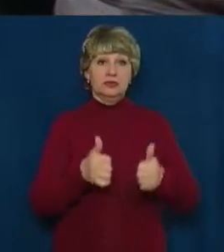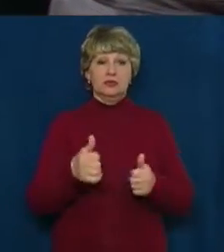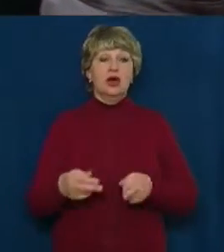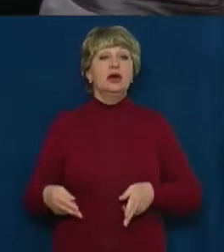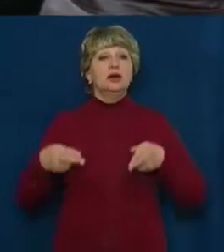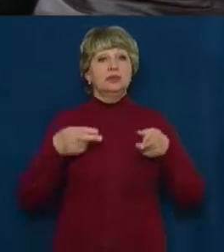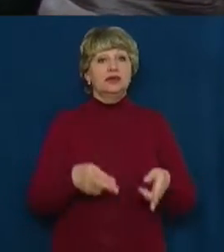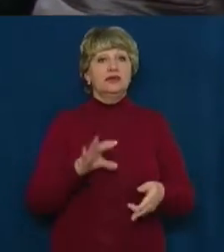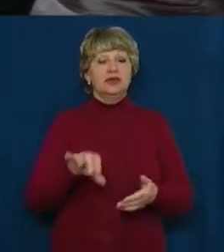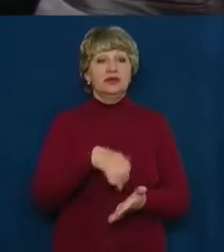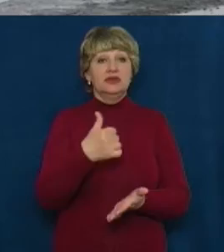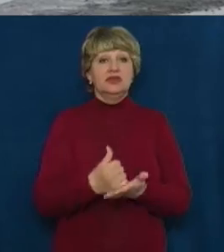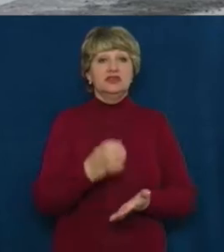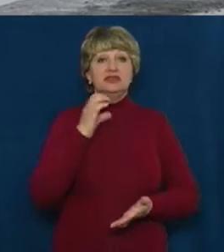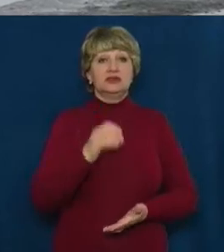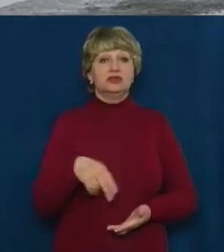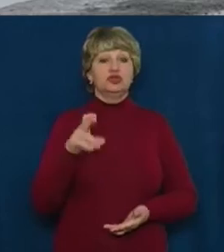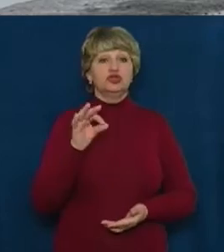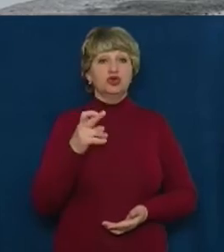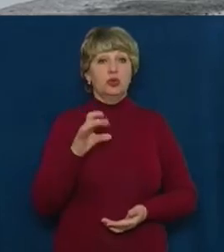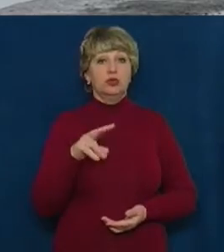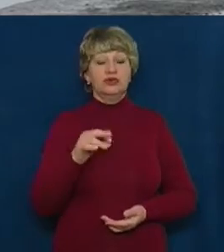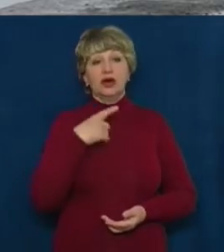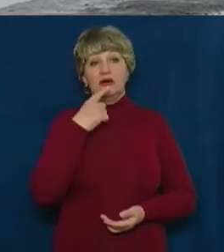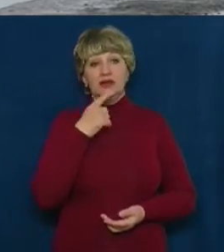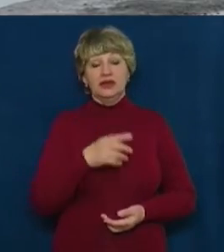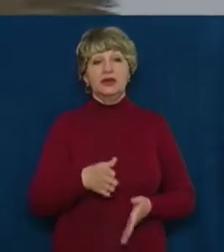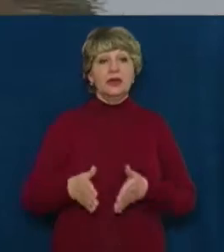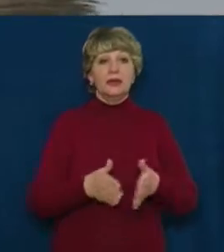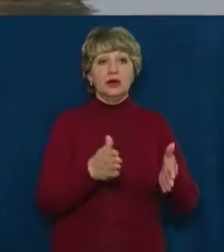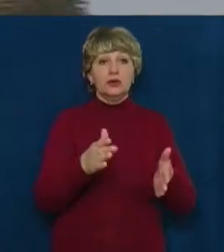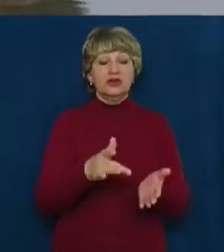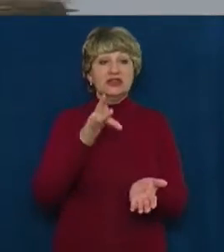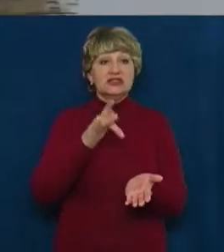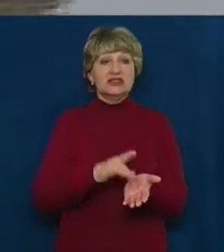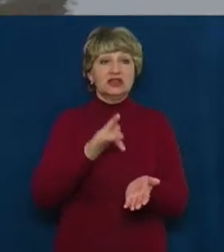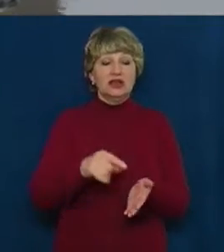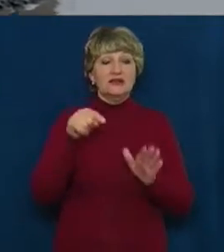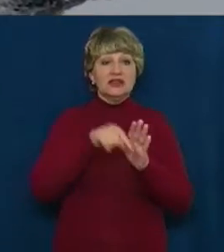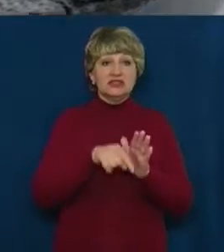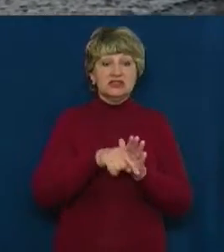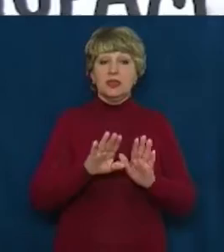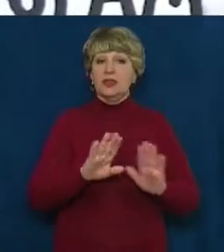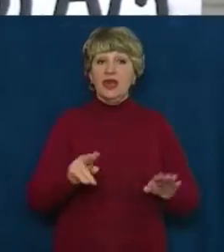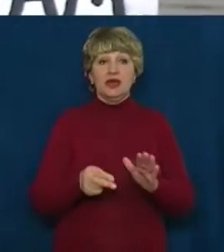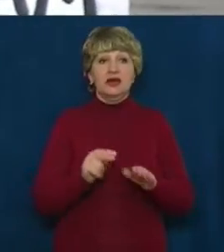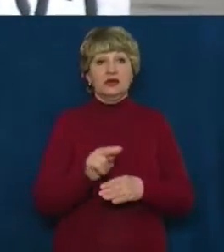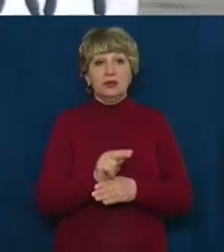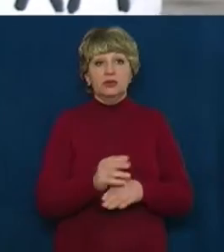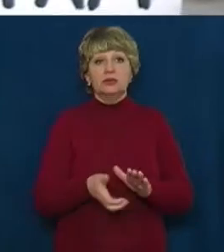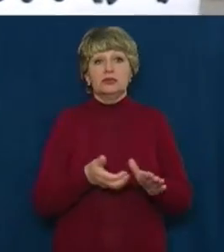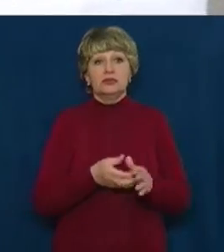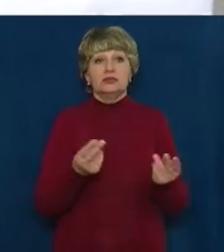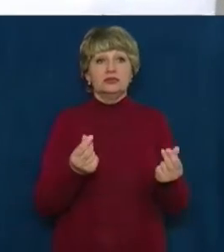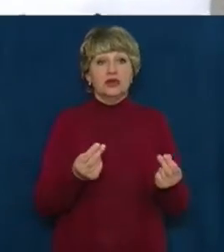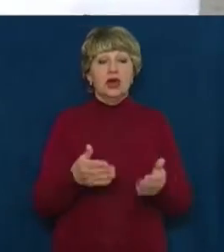райдержадміністрації Сергій Джоволда. Каже, дороги державного значення на території району не ремонтують, бо бракує грошей. На дороги державного